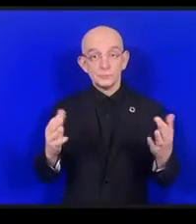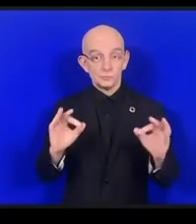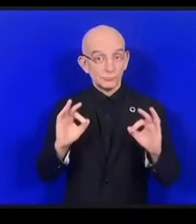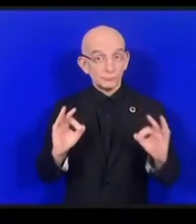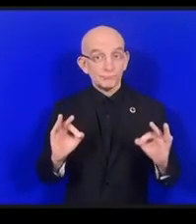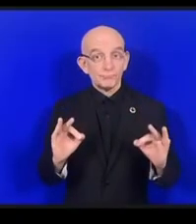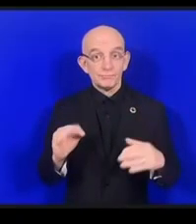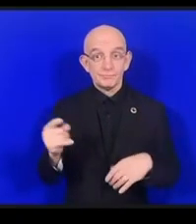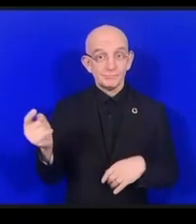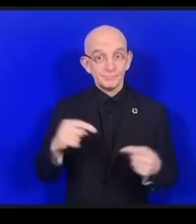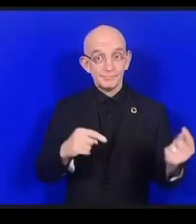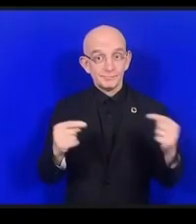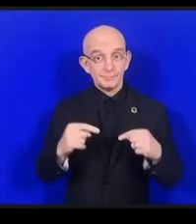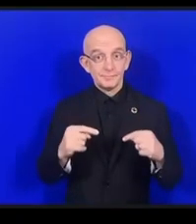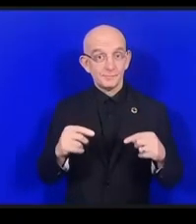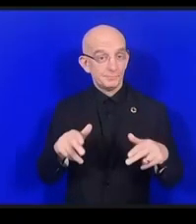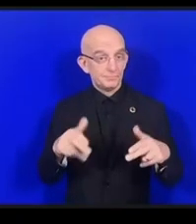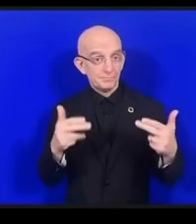こちらは